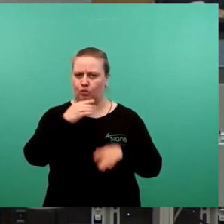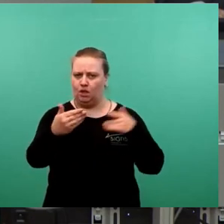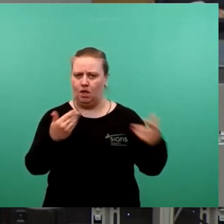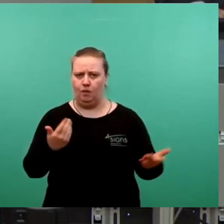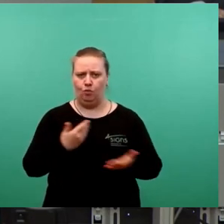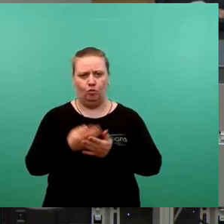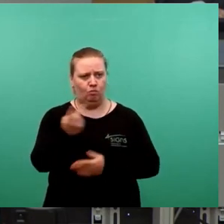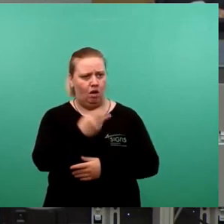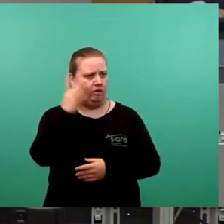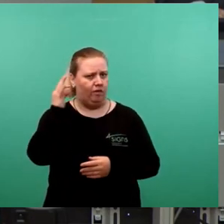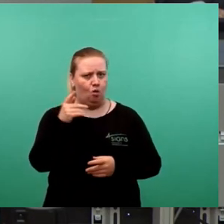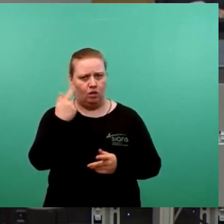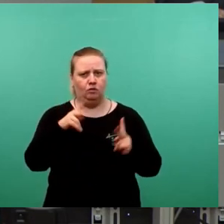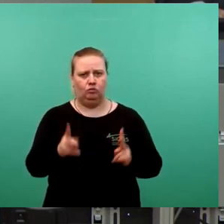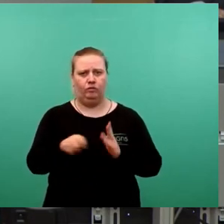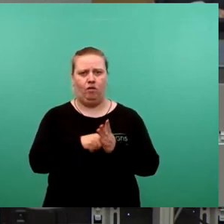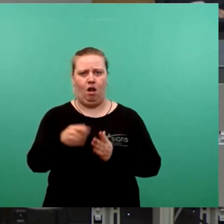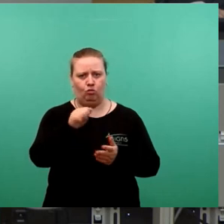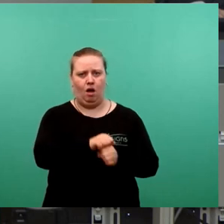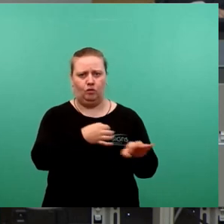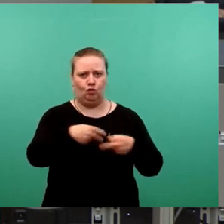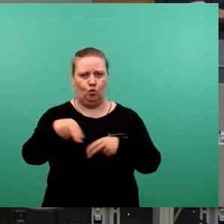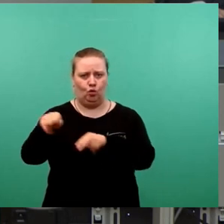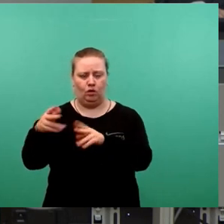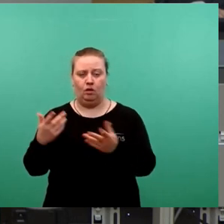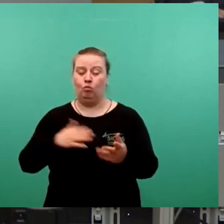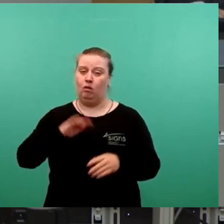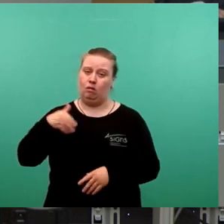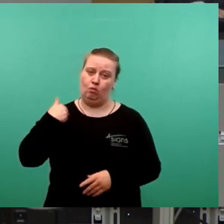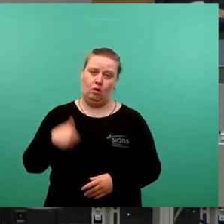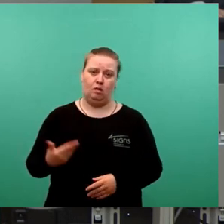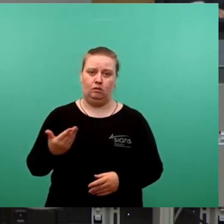beiden Frauen endlich wieder ins Amt wählen. Meine Damen und Herren,